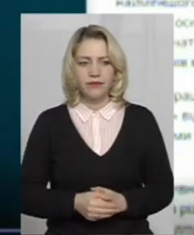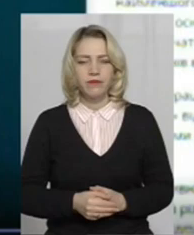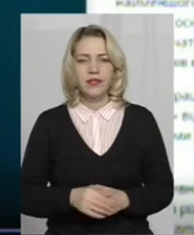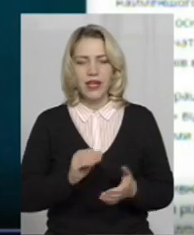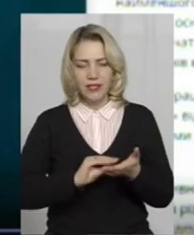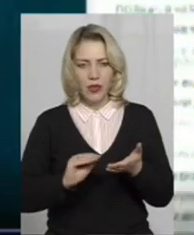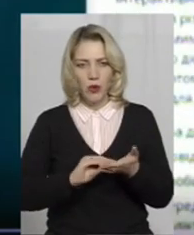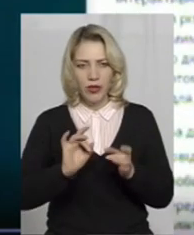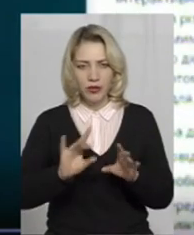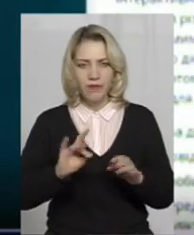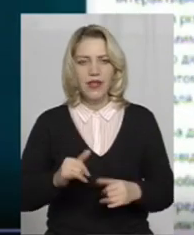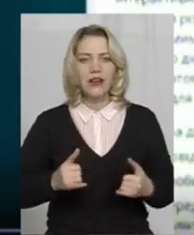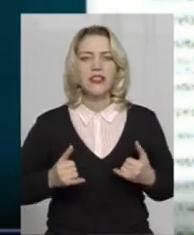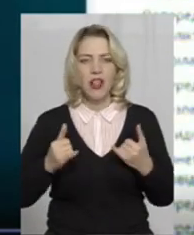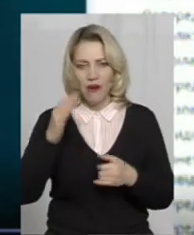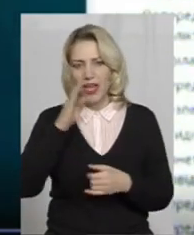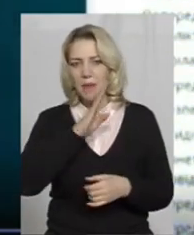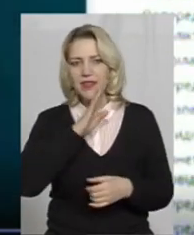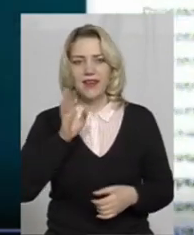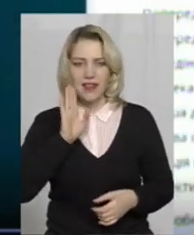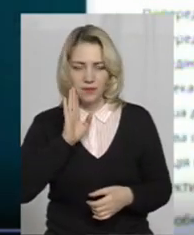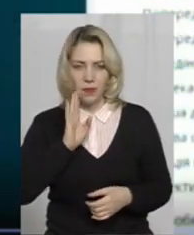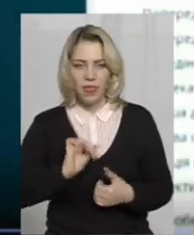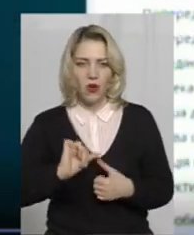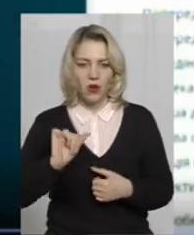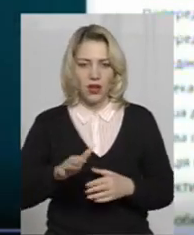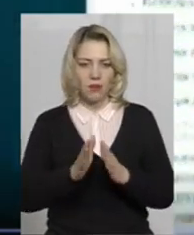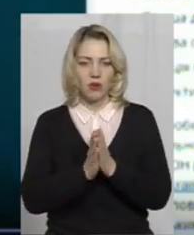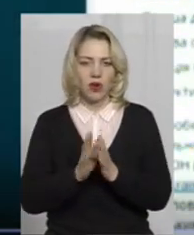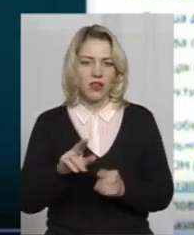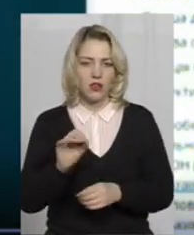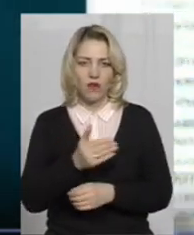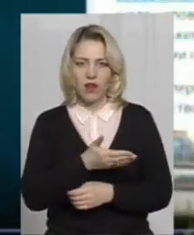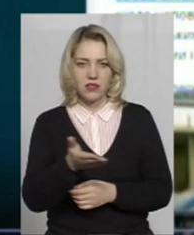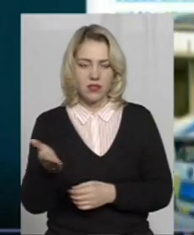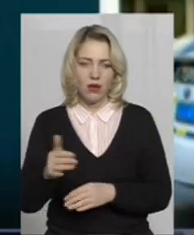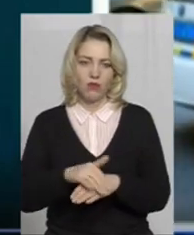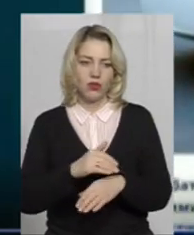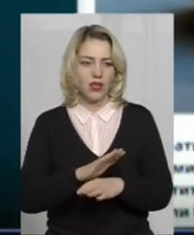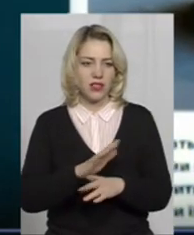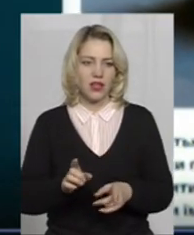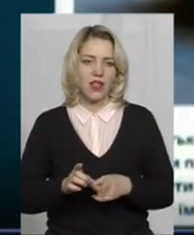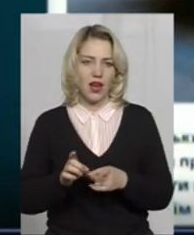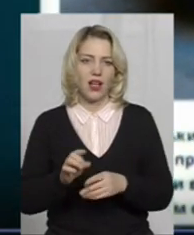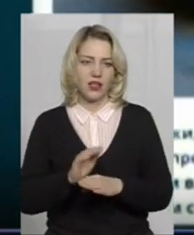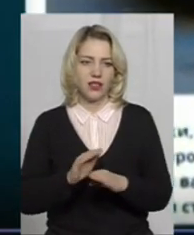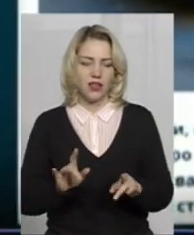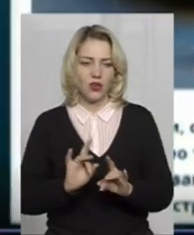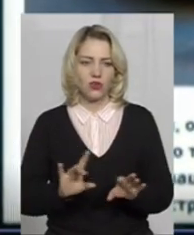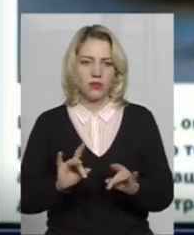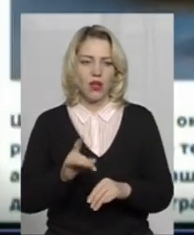Зацитую. Шановні батьки, окреме прохання до вас. Будь ласка, не лякайте дітей